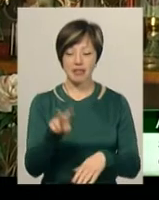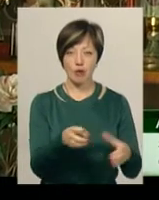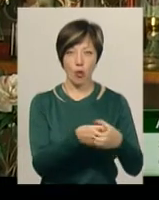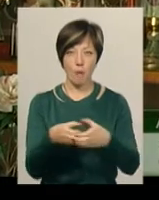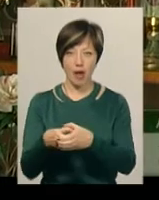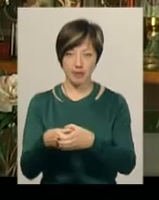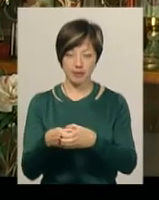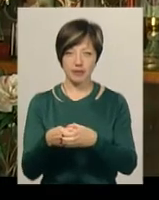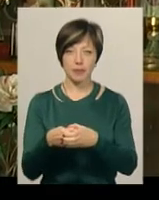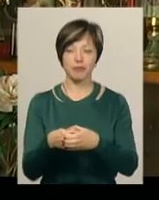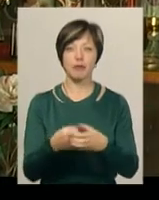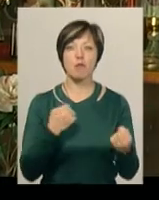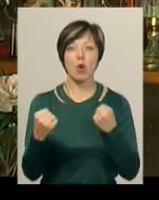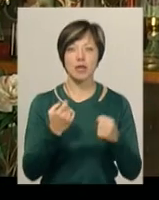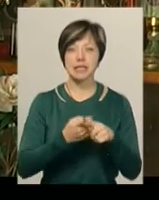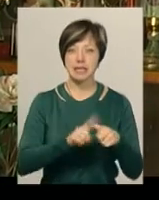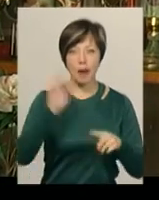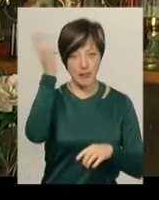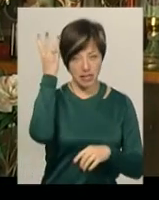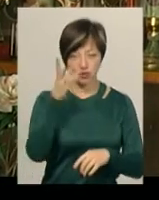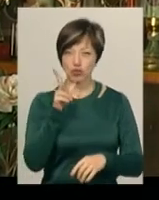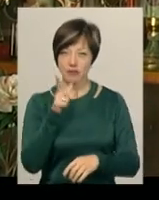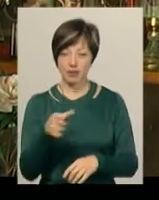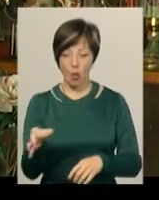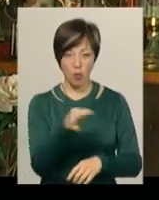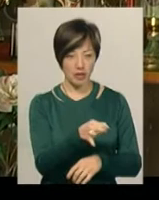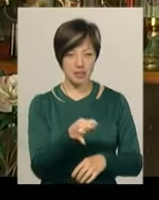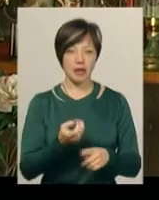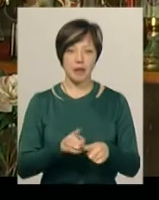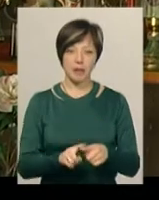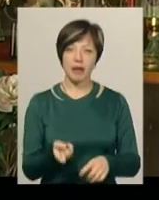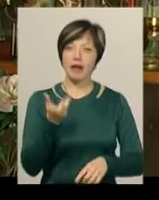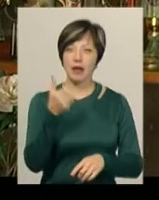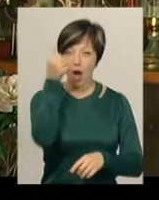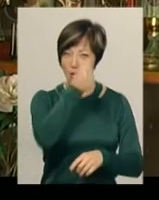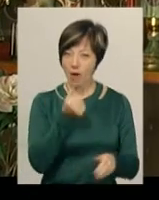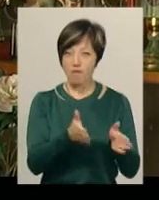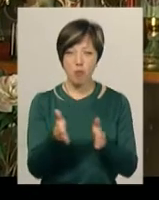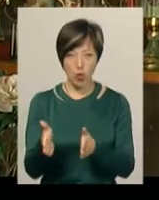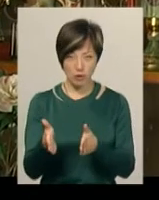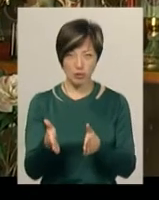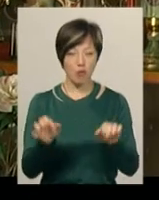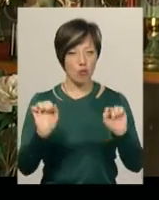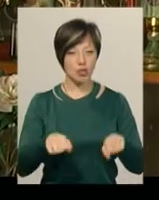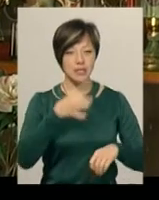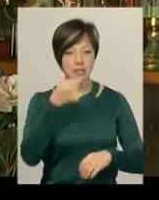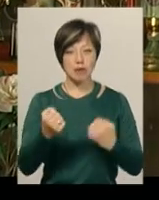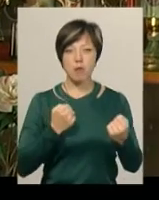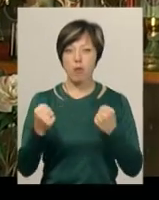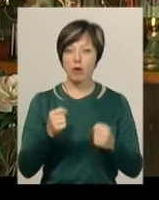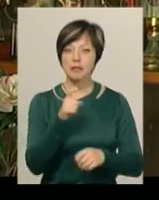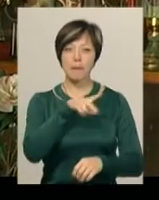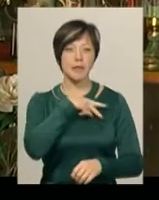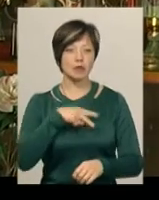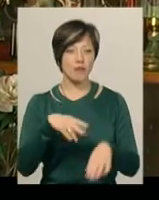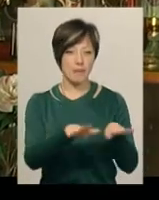боролися. Це була Хмельницька і Чернівецька область. Ми вже кілька років поспіль, можна сказати, так боремося якраз за